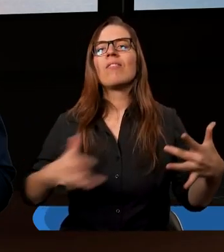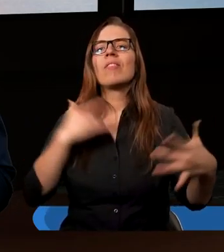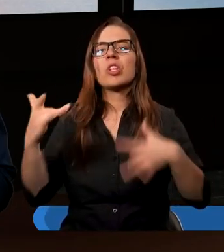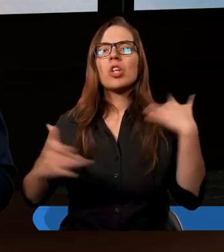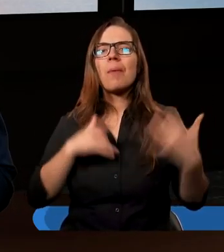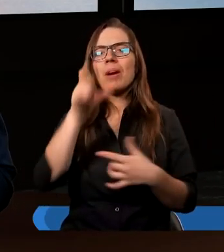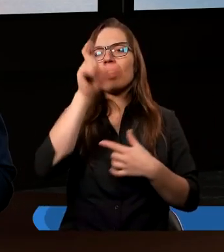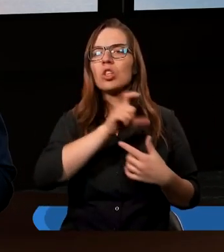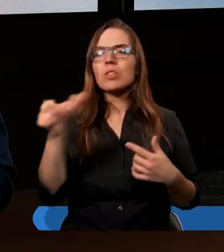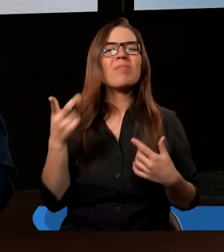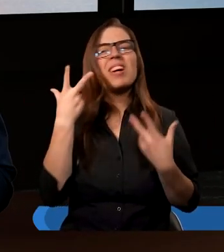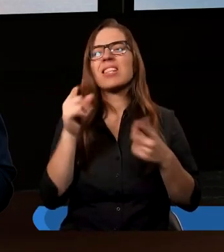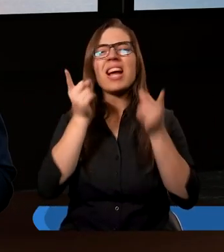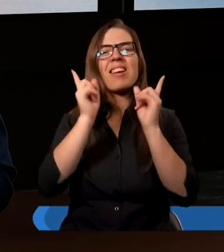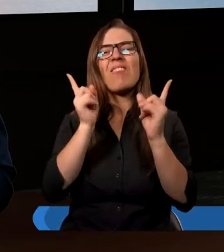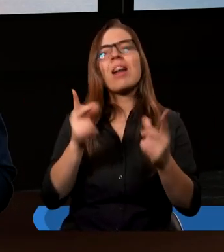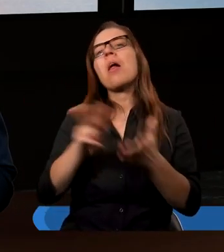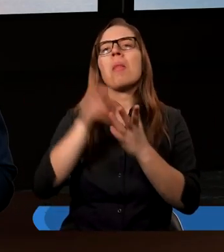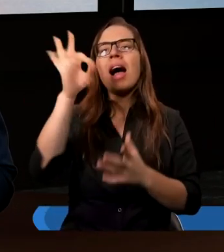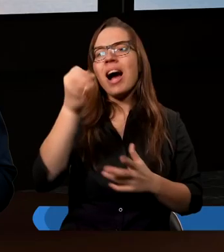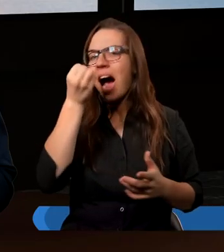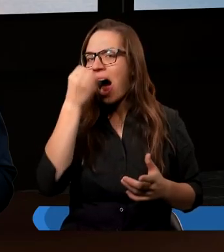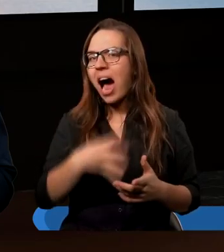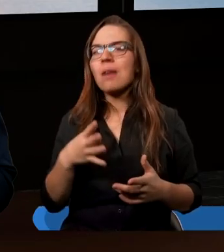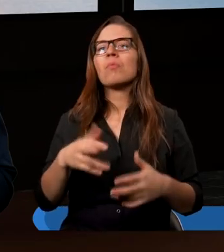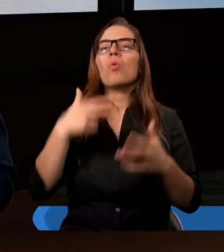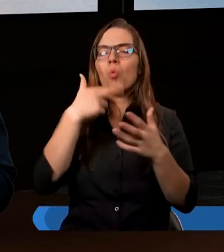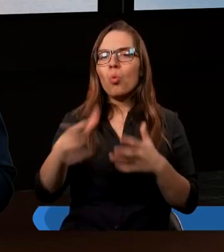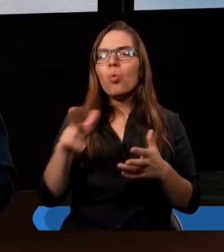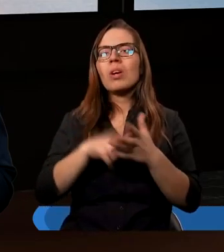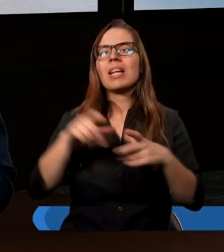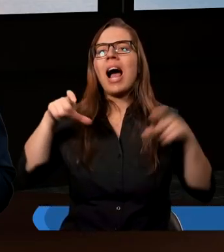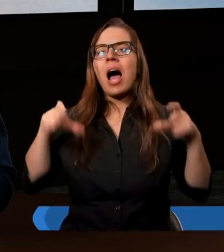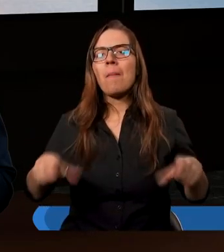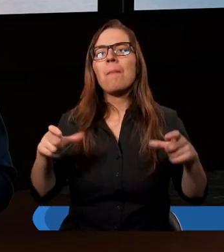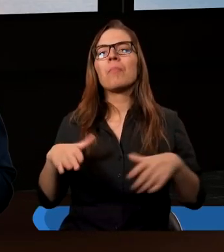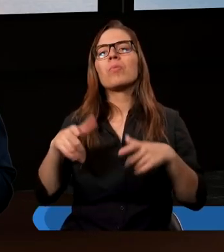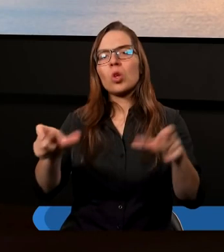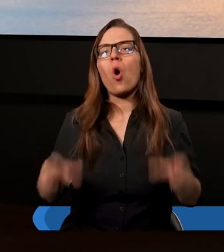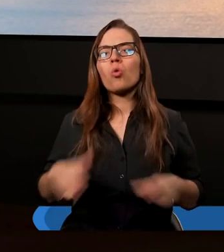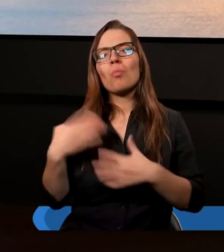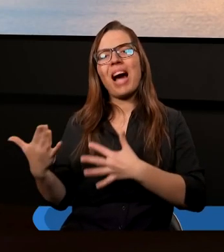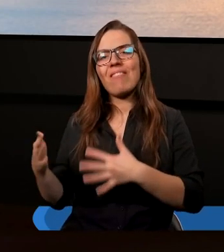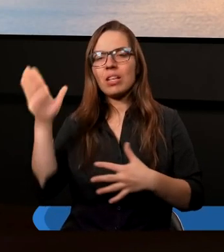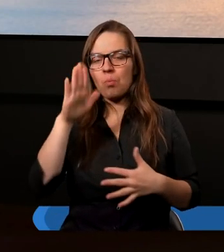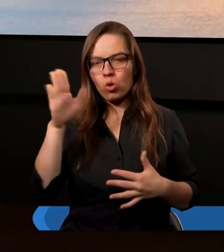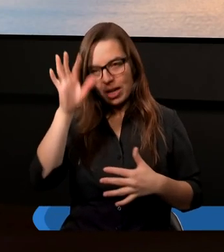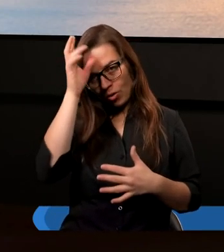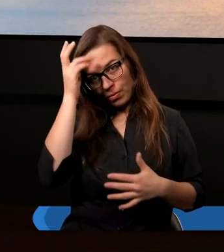krzyż. Nie bacząc na Jego hańbę i usiadł na prawicy tronu Bożego. Dziękuję.